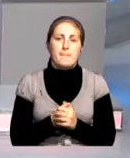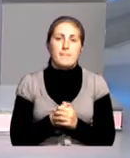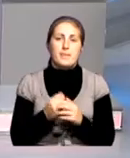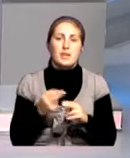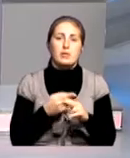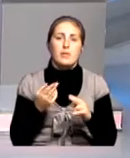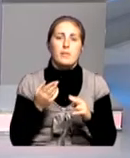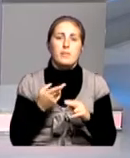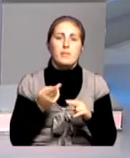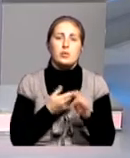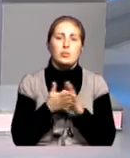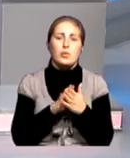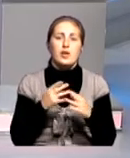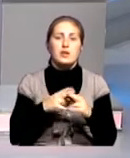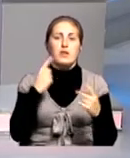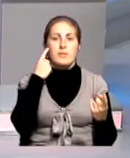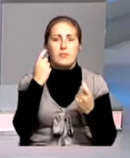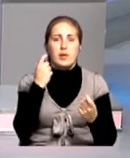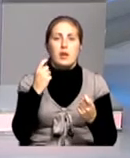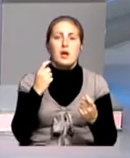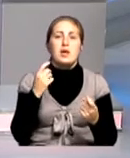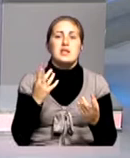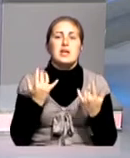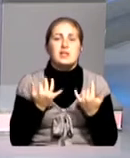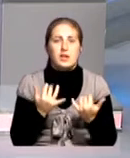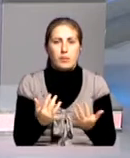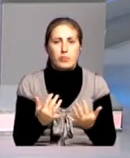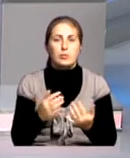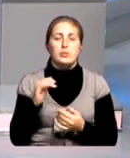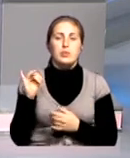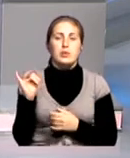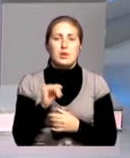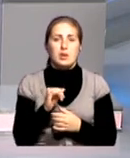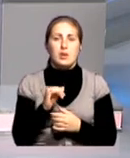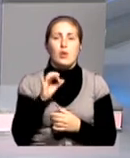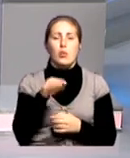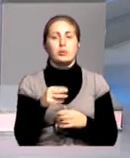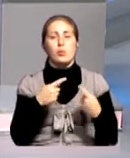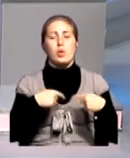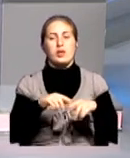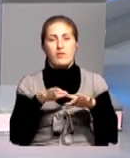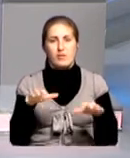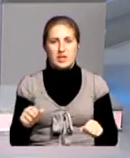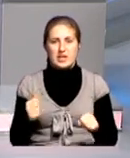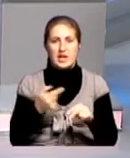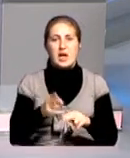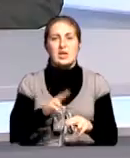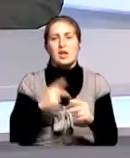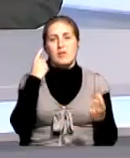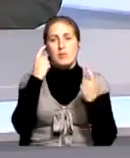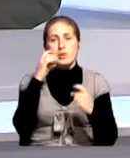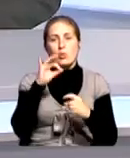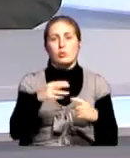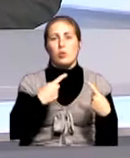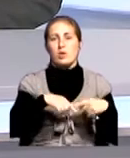Безусловно, эту информацию затребуют. Это информация и от органов власти, это информация от